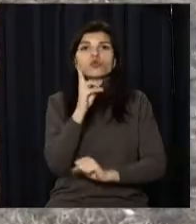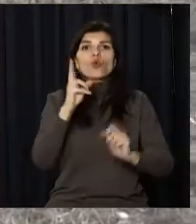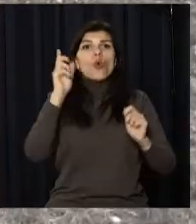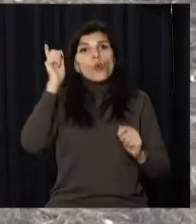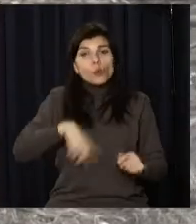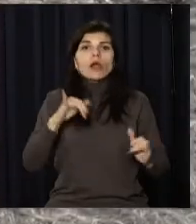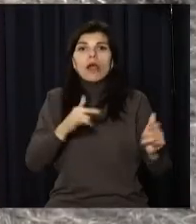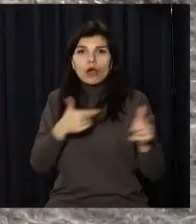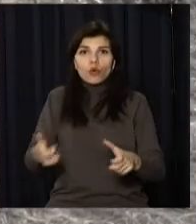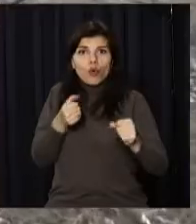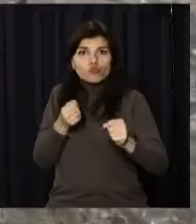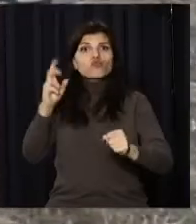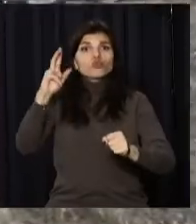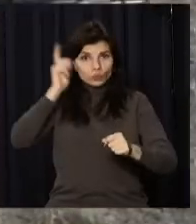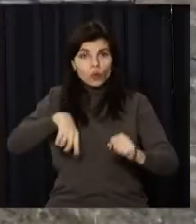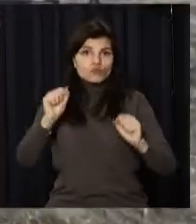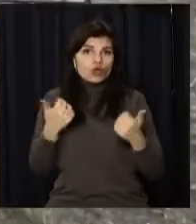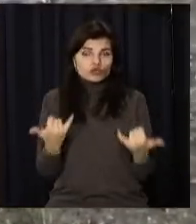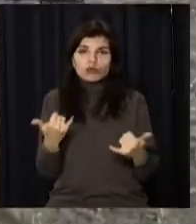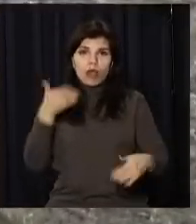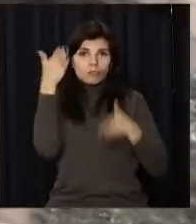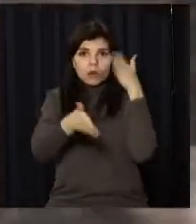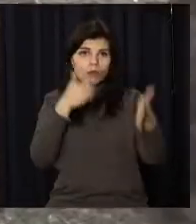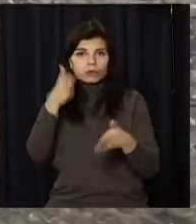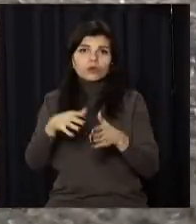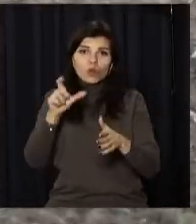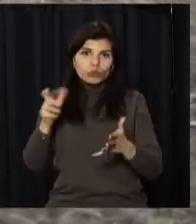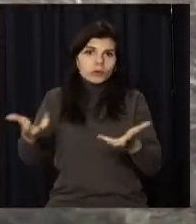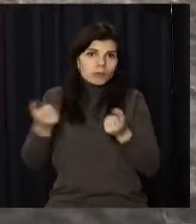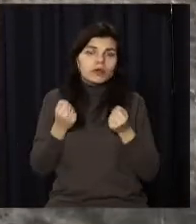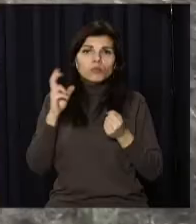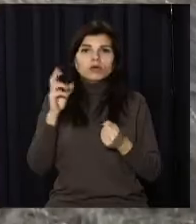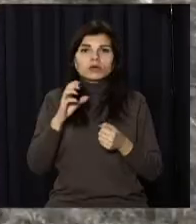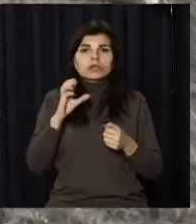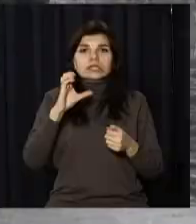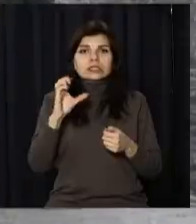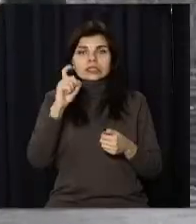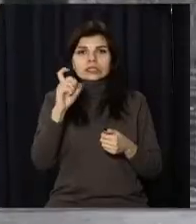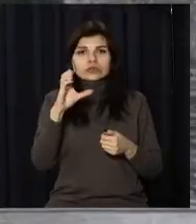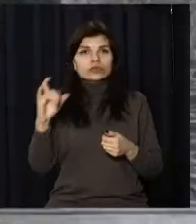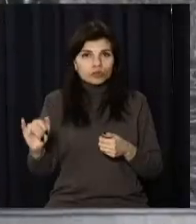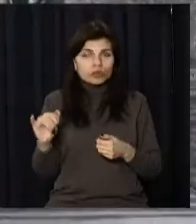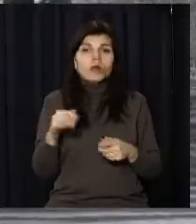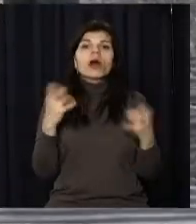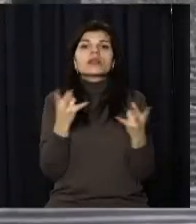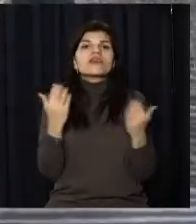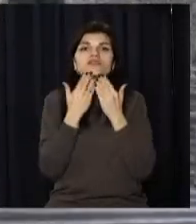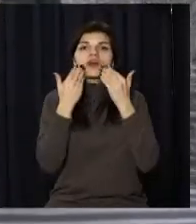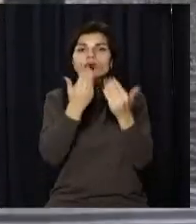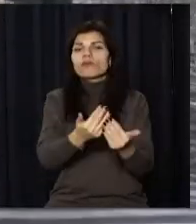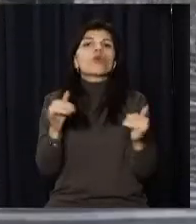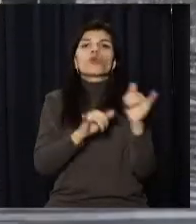вміє тримати зброю, може просто зараз стати долав СТО у вашому регіоні. Потрібно звернутися